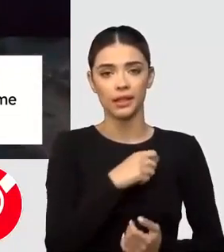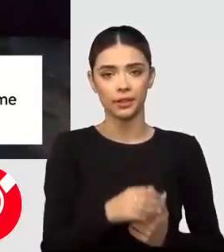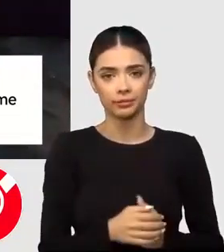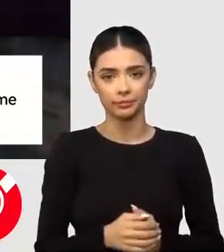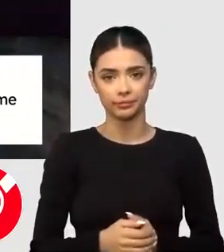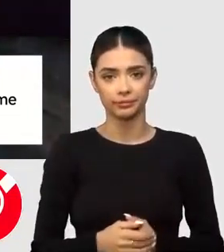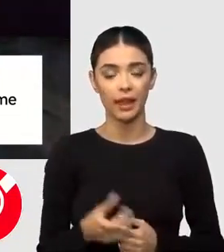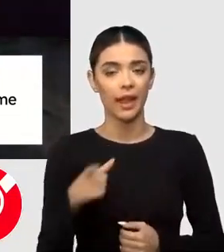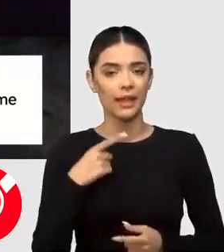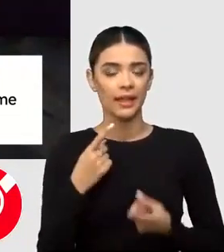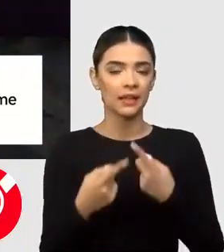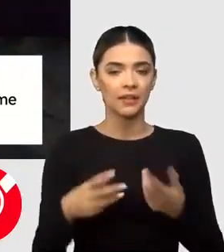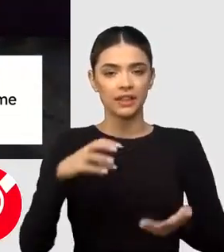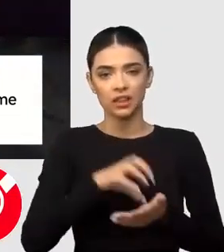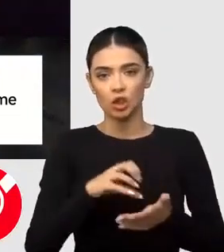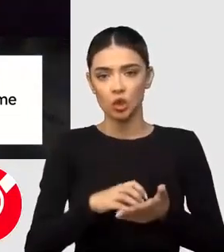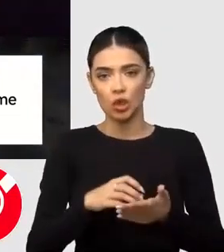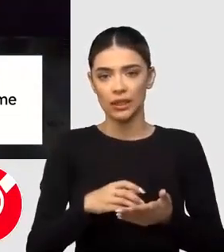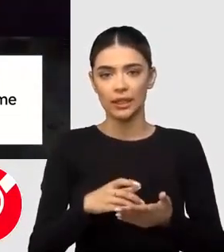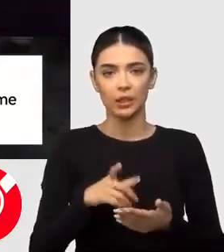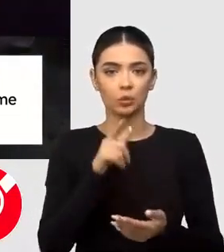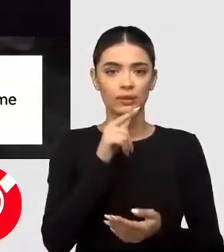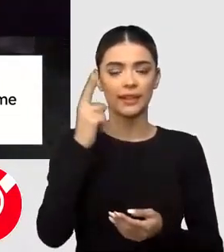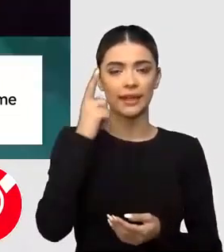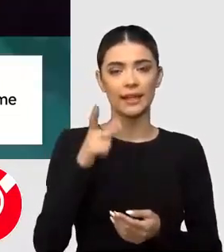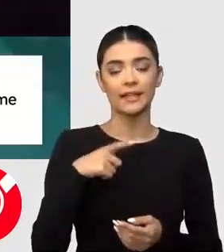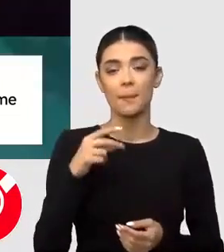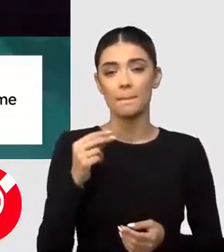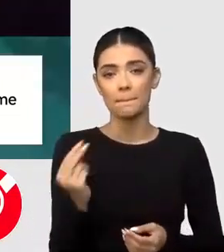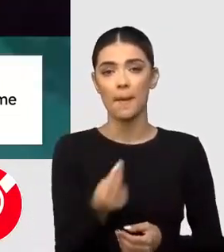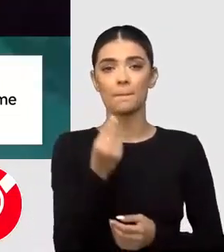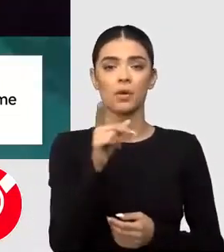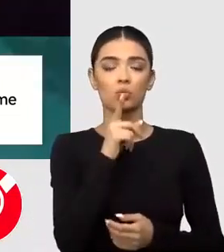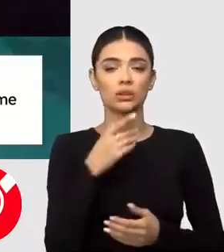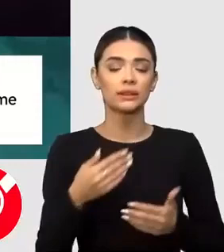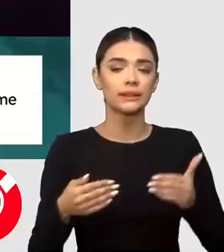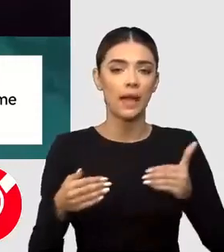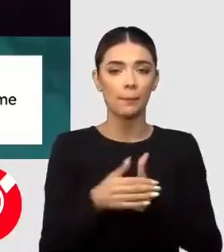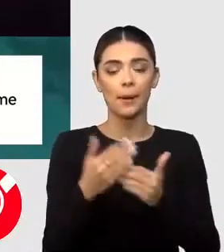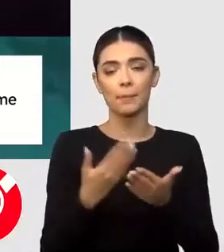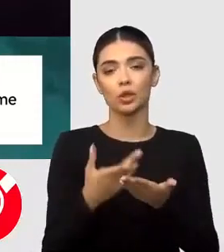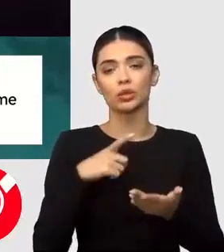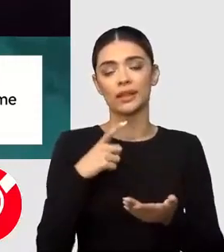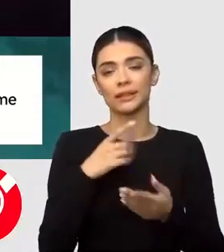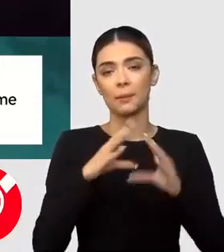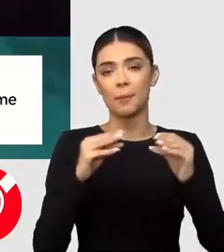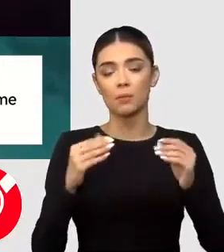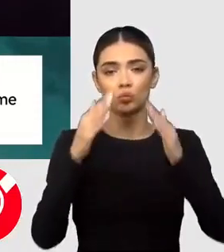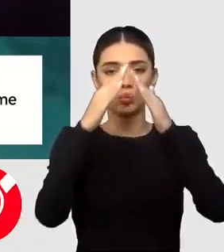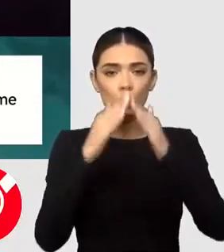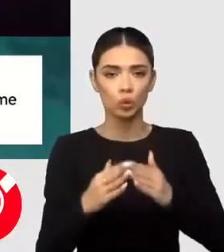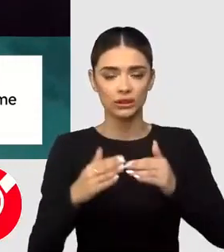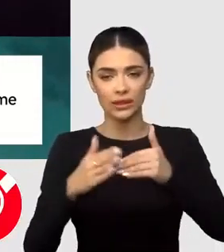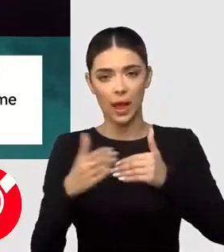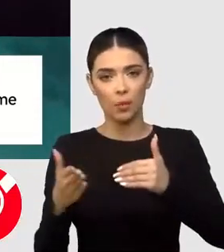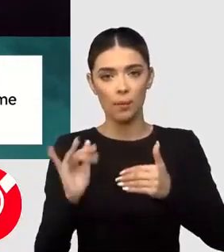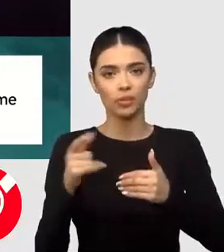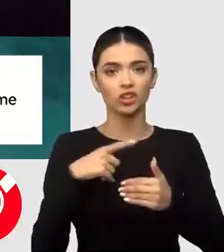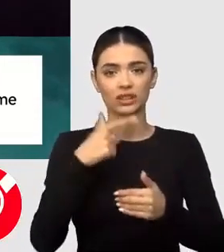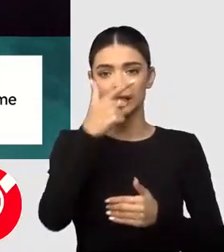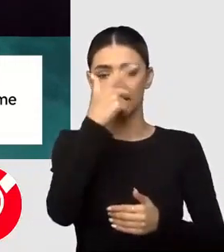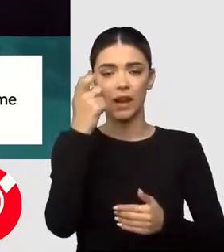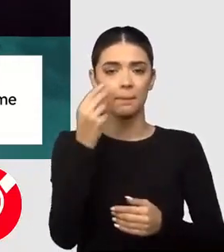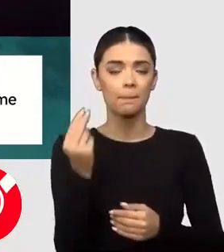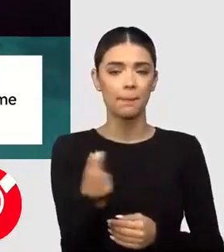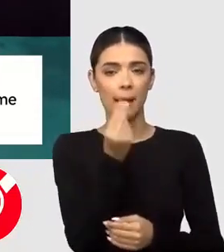Vor fi câteva zone oarecum apărate de faptul că există munți în zonă și vor